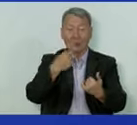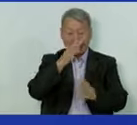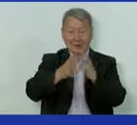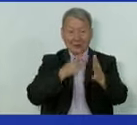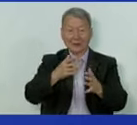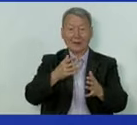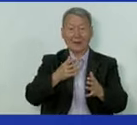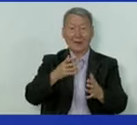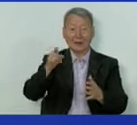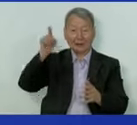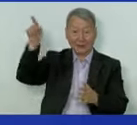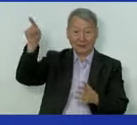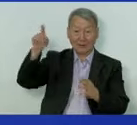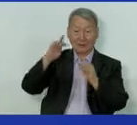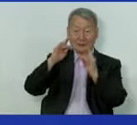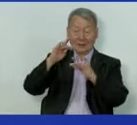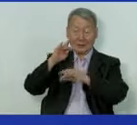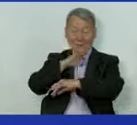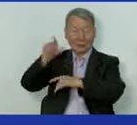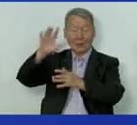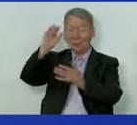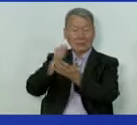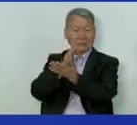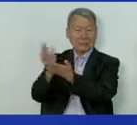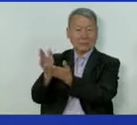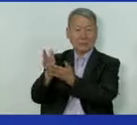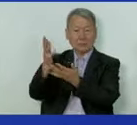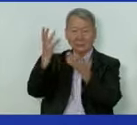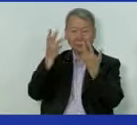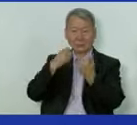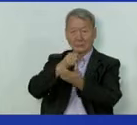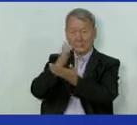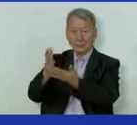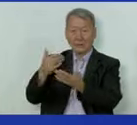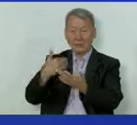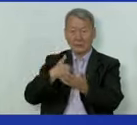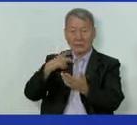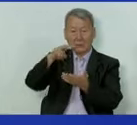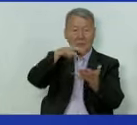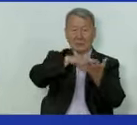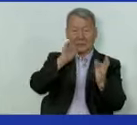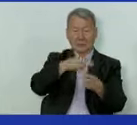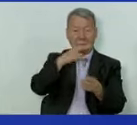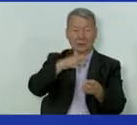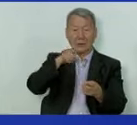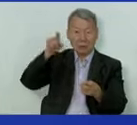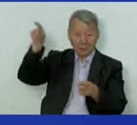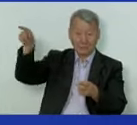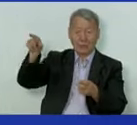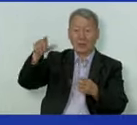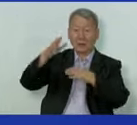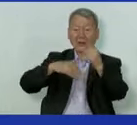в этом пункте созданы все условия, и не стоит бояться, там